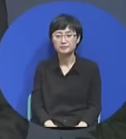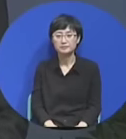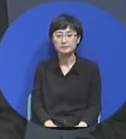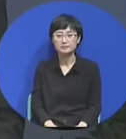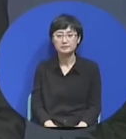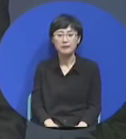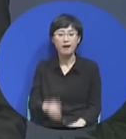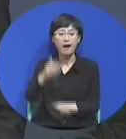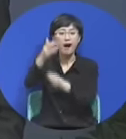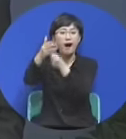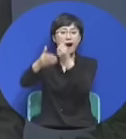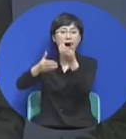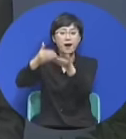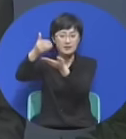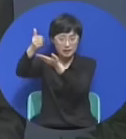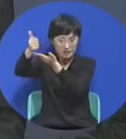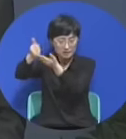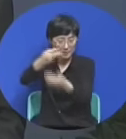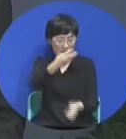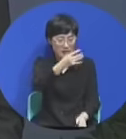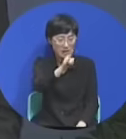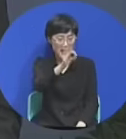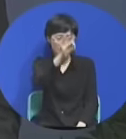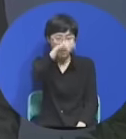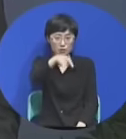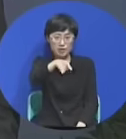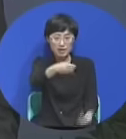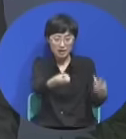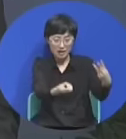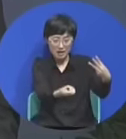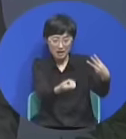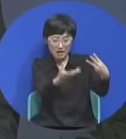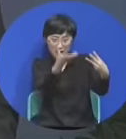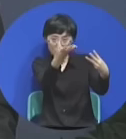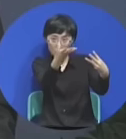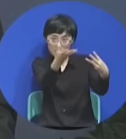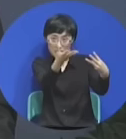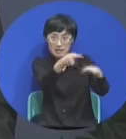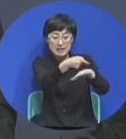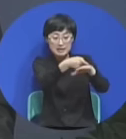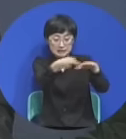하나님이 하나님이 레위지파에 모세를 불렀다.